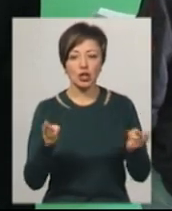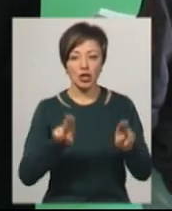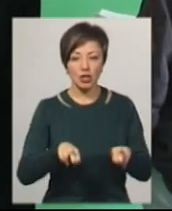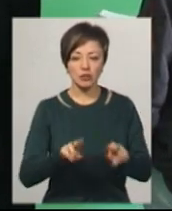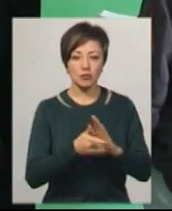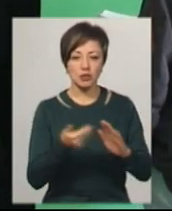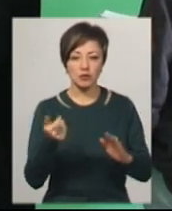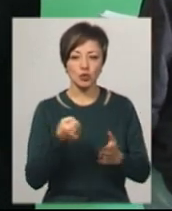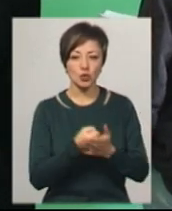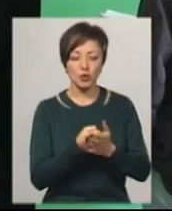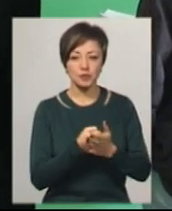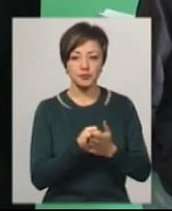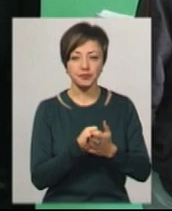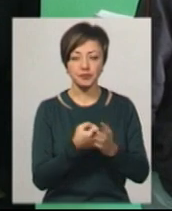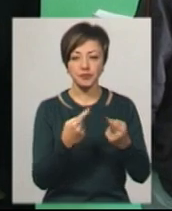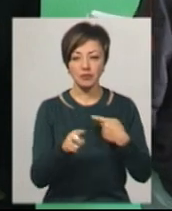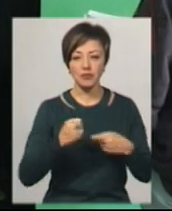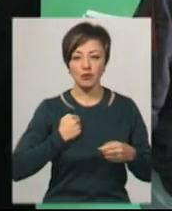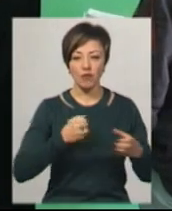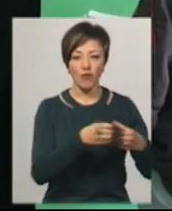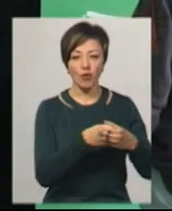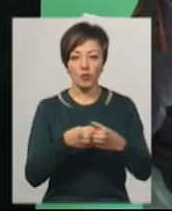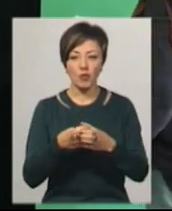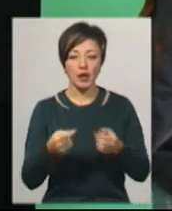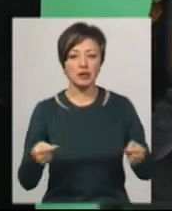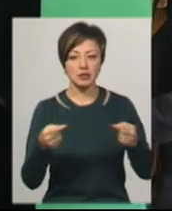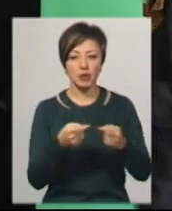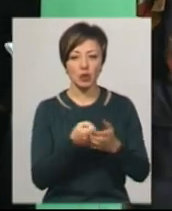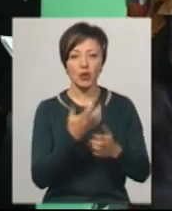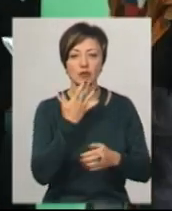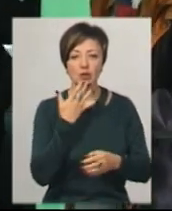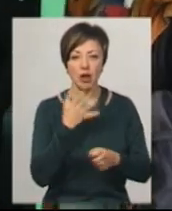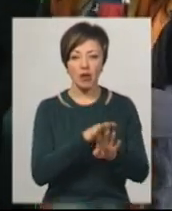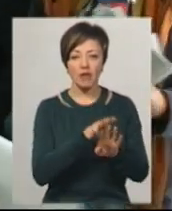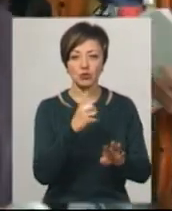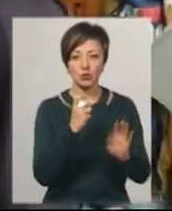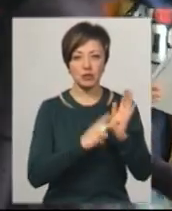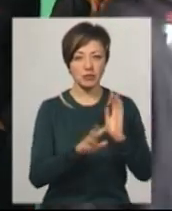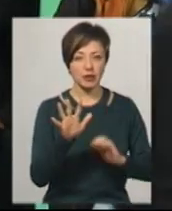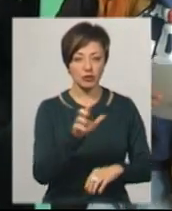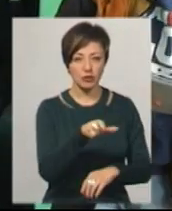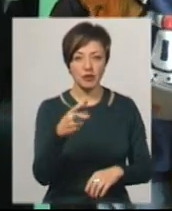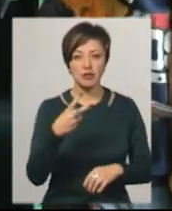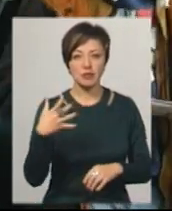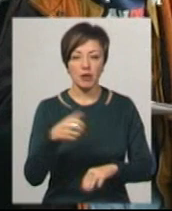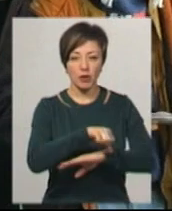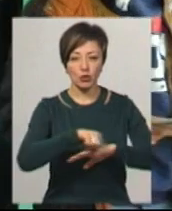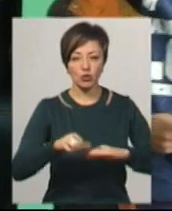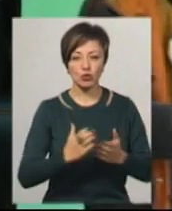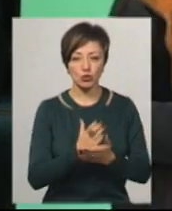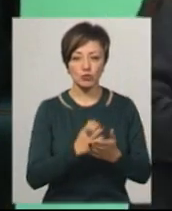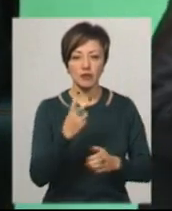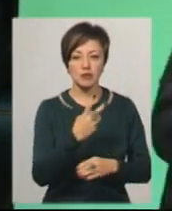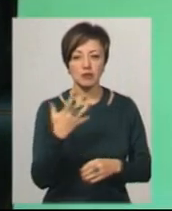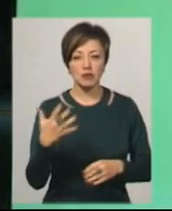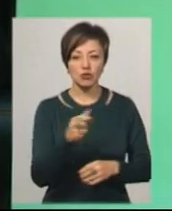будуть призвані до інших військових рамувань, а саме до Національної гвардії 175 чоловік, 25 – до прикордонної служби і